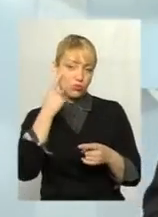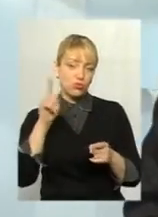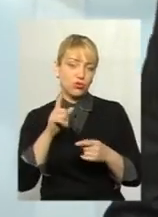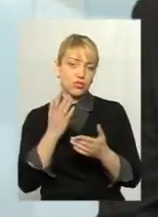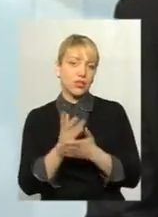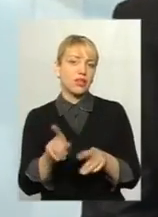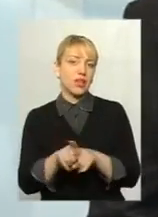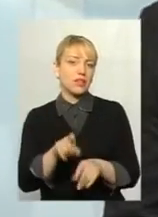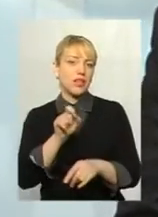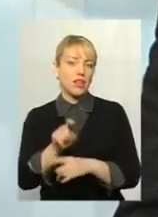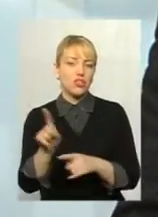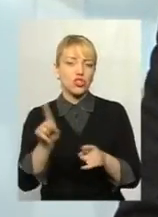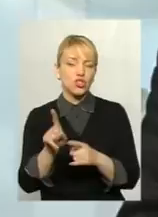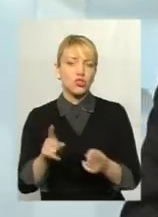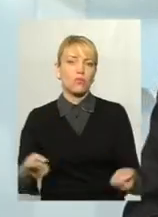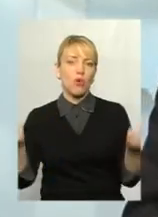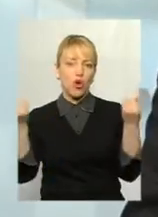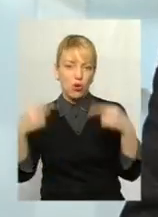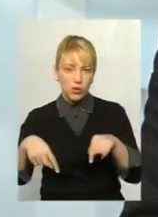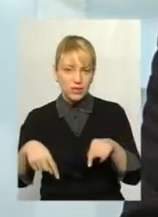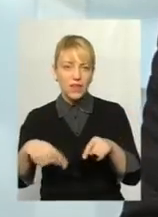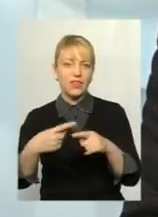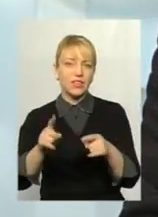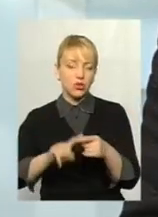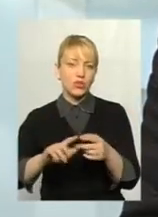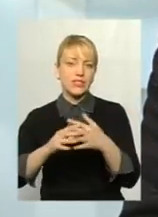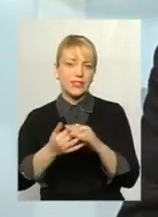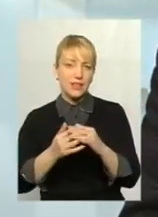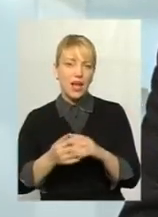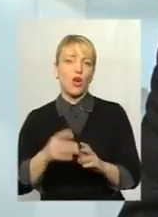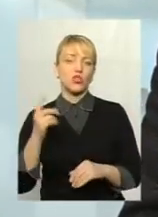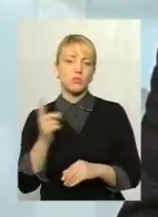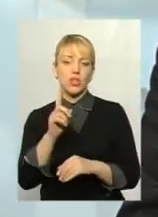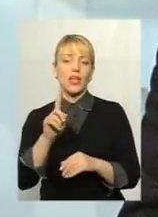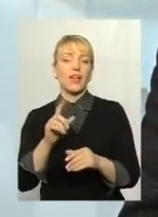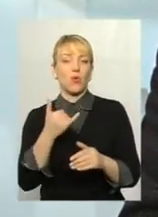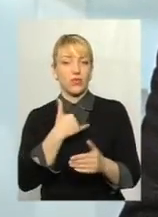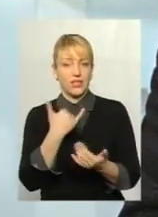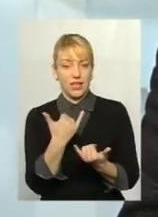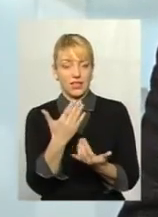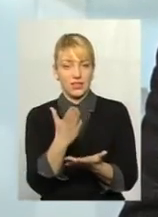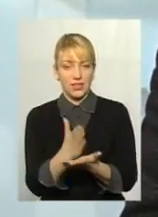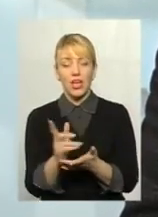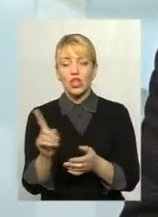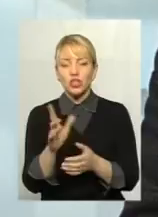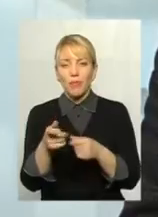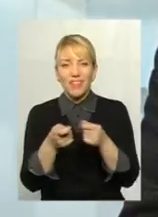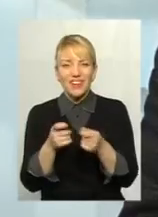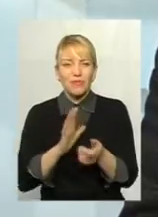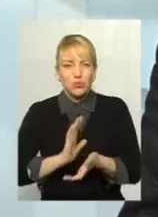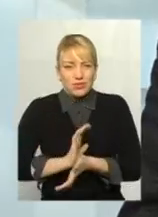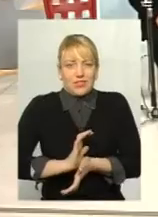сьогодні то сільсько-сподарське виробництво, яке ми маємо на сьогодні, з тим, щоб на ринках тісно стало.